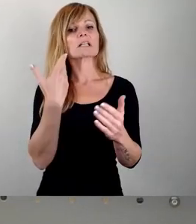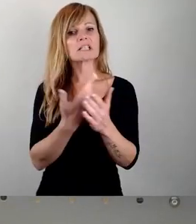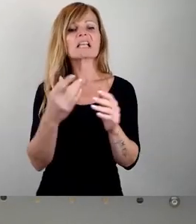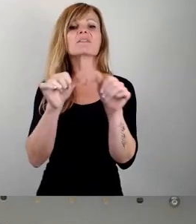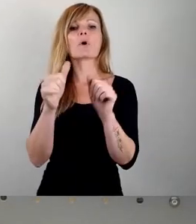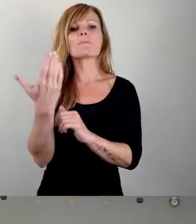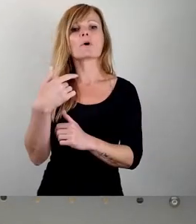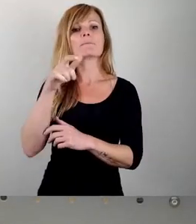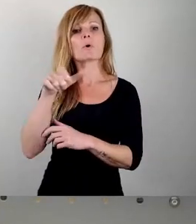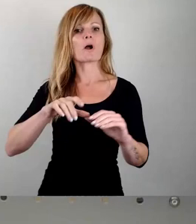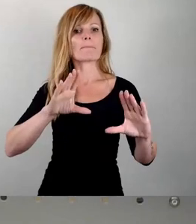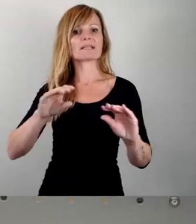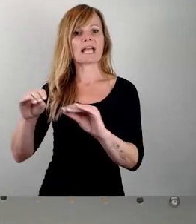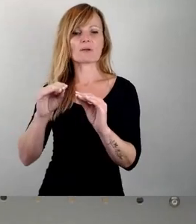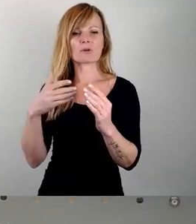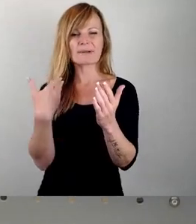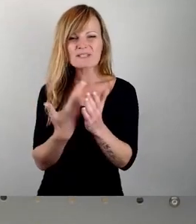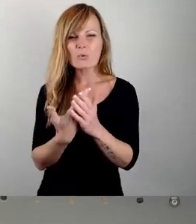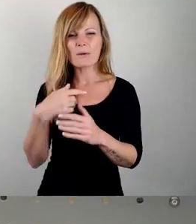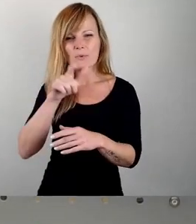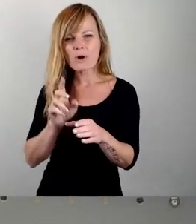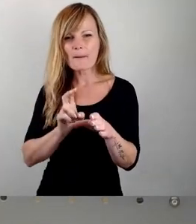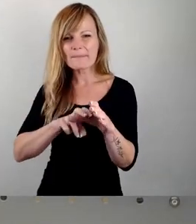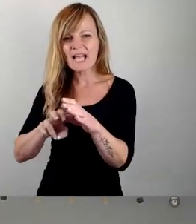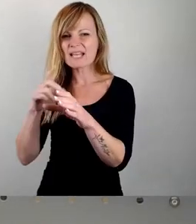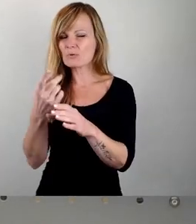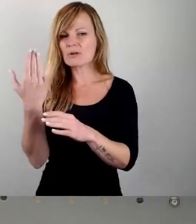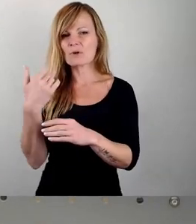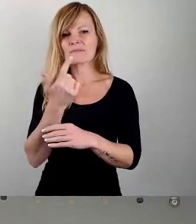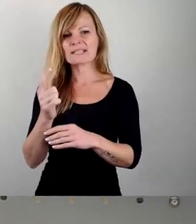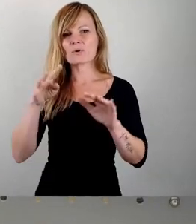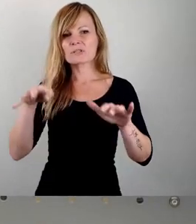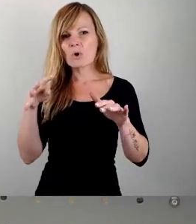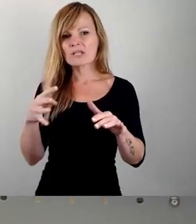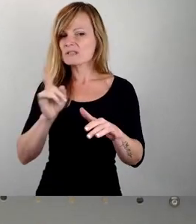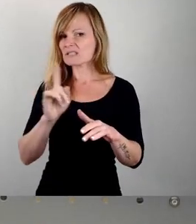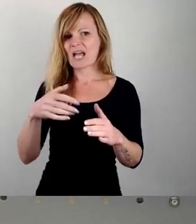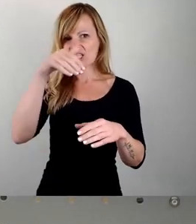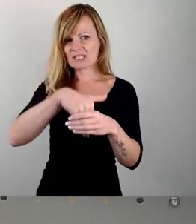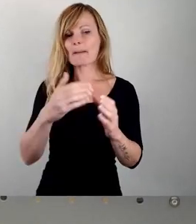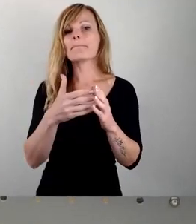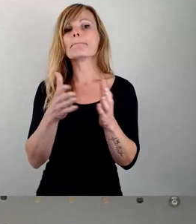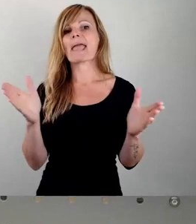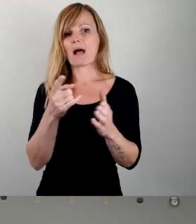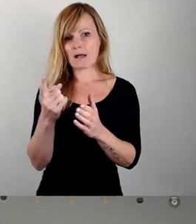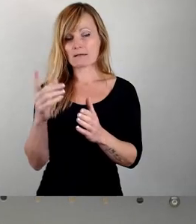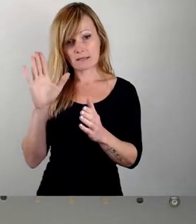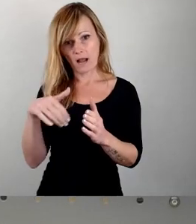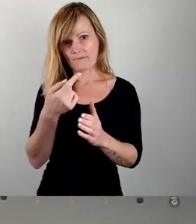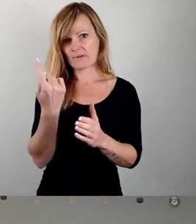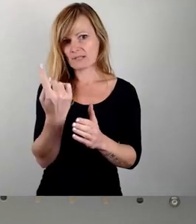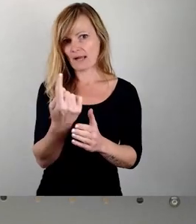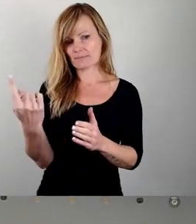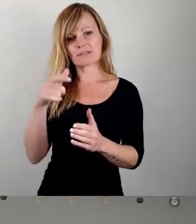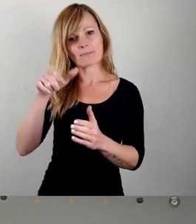Aber das ist eben nach Bürgerbeteiligungssatzung von 2019 viel mehr. Ich wiederhole noch mal, Informationen und geeignete